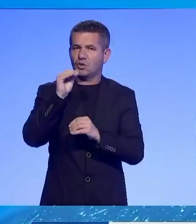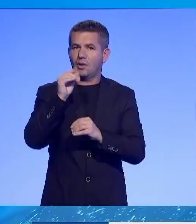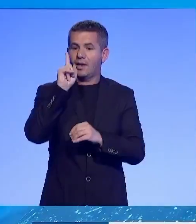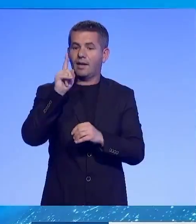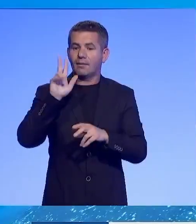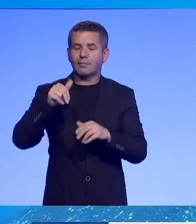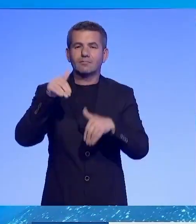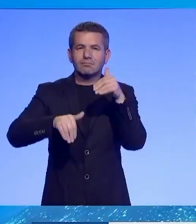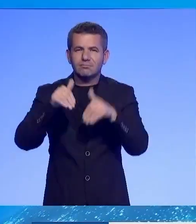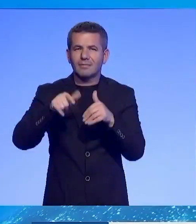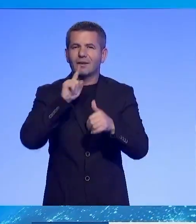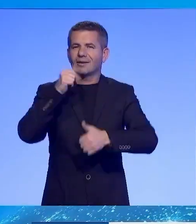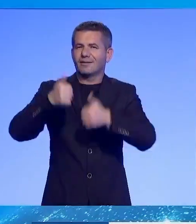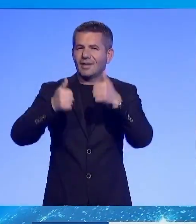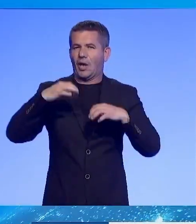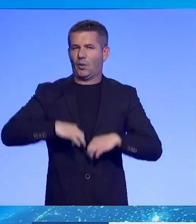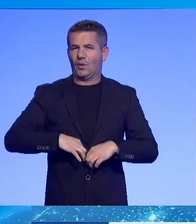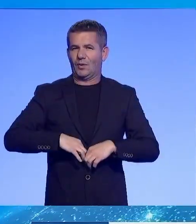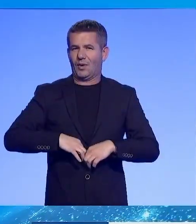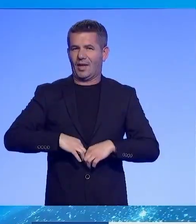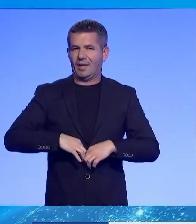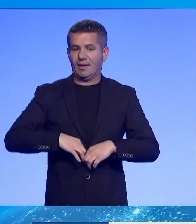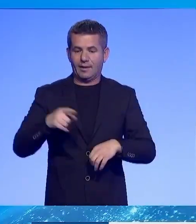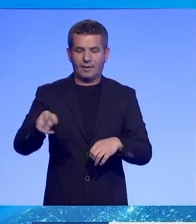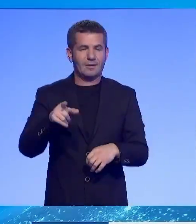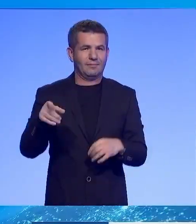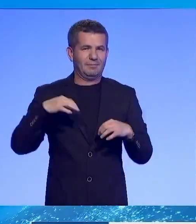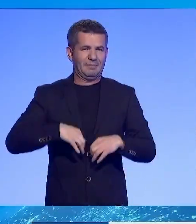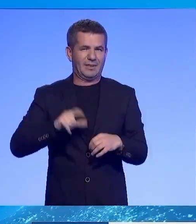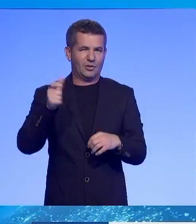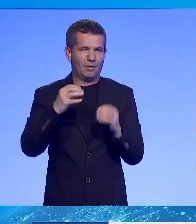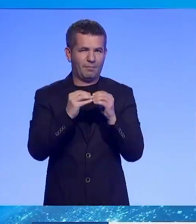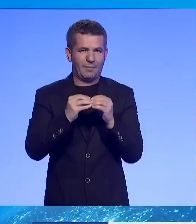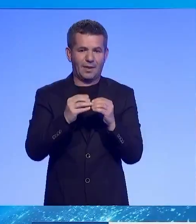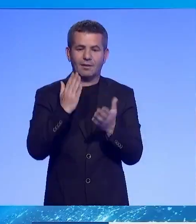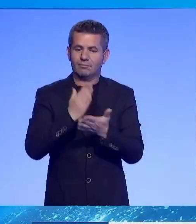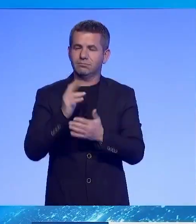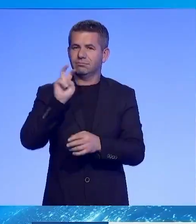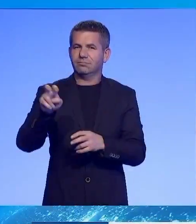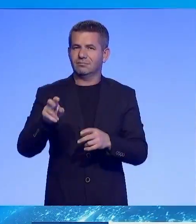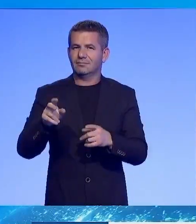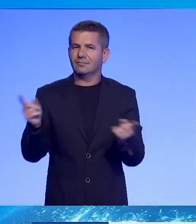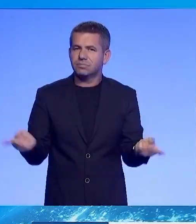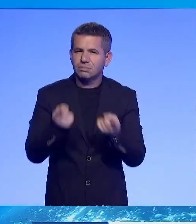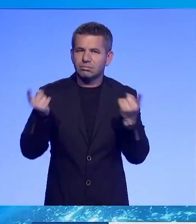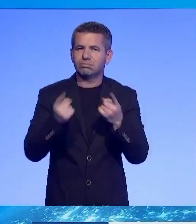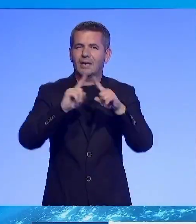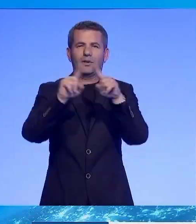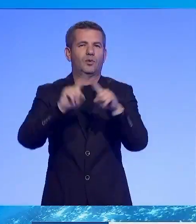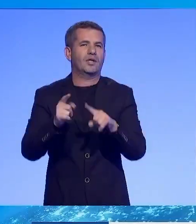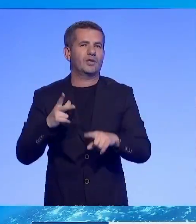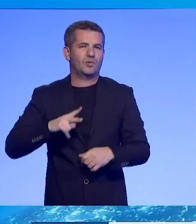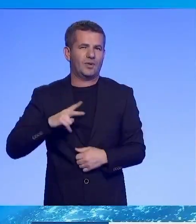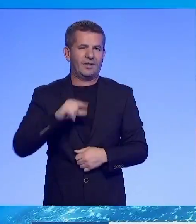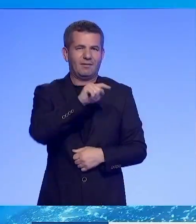disa gara guvernatorësh. Për paradit të së zxedjeve dhe prezidenti Joe Biden ka hyrë në gjurmën e fushatës me vizita në Florid, Pensilvani,